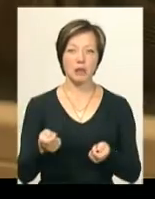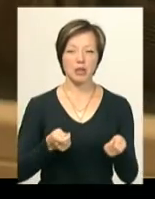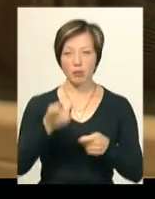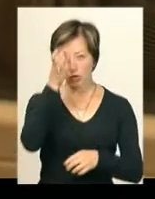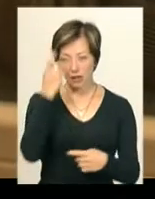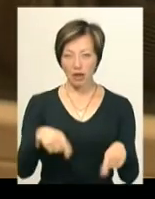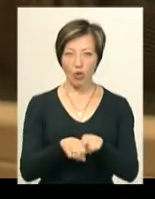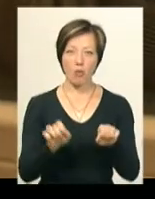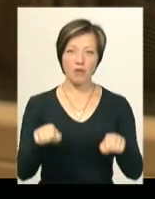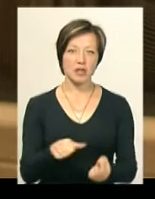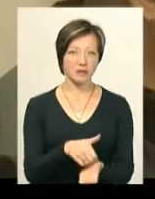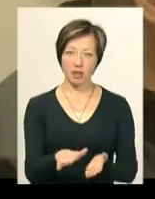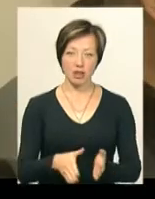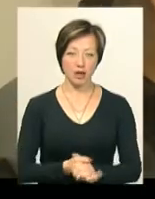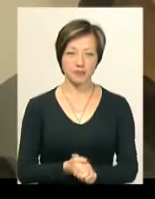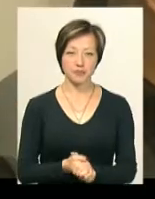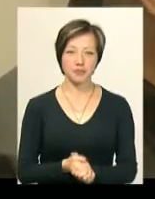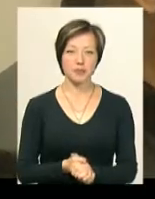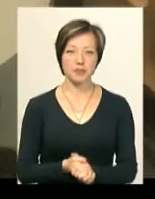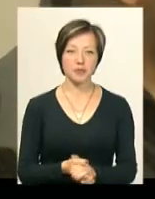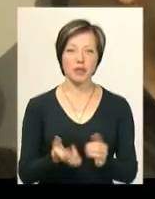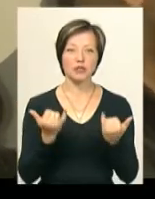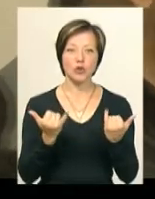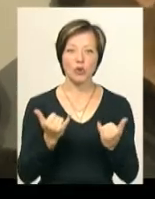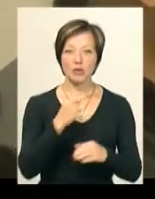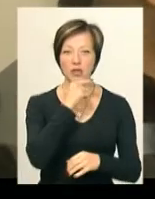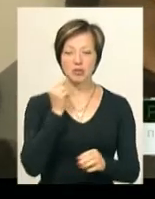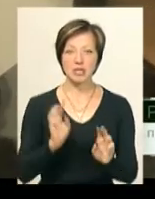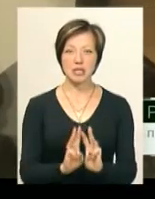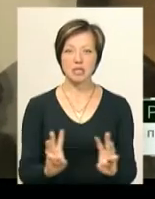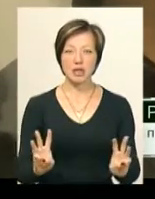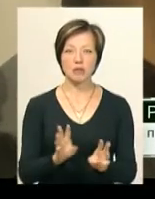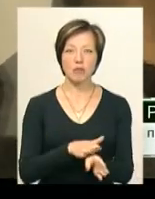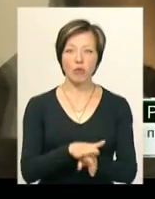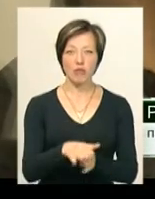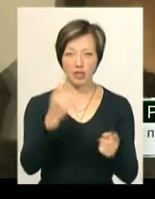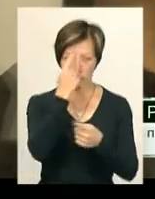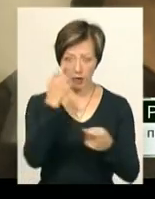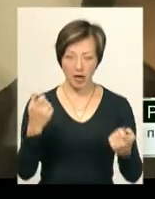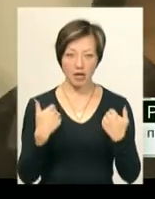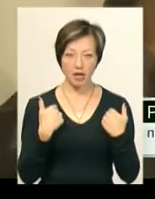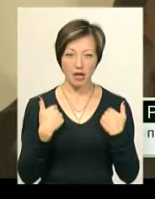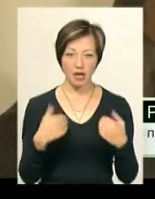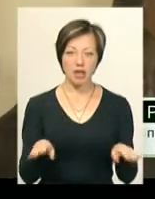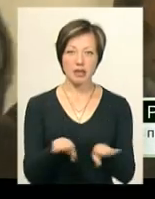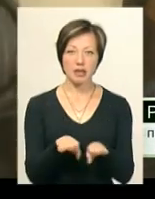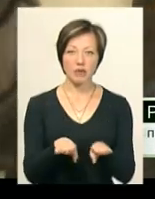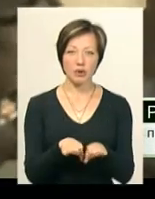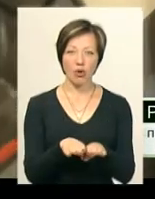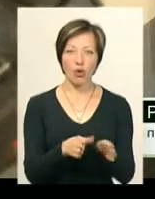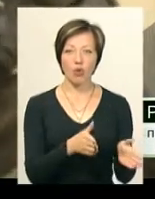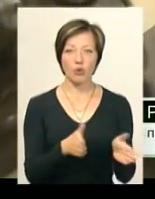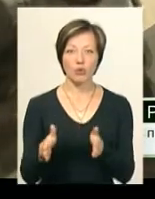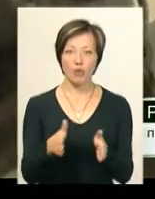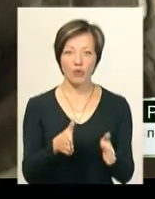таку ймовірність відкидає. Сьогодні на російських сайтах безліч інформації про те, що я нібито готував якісь завони,